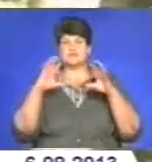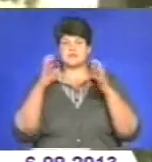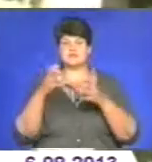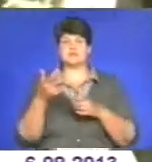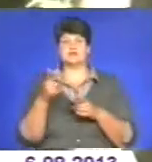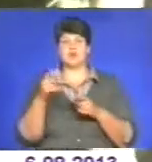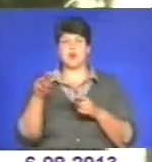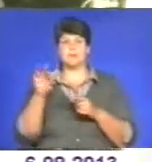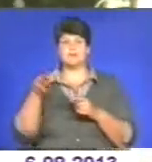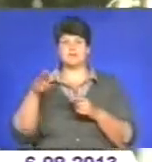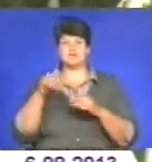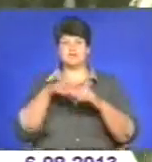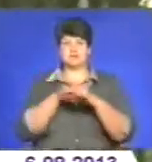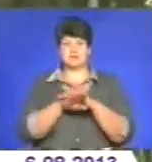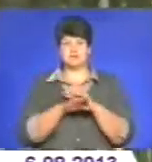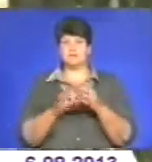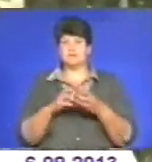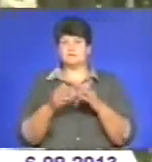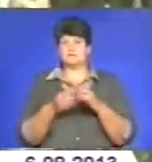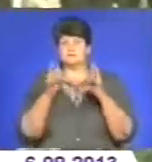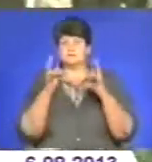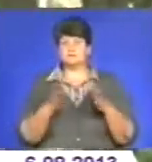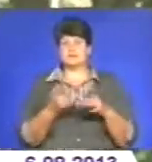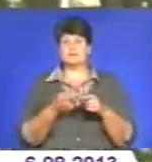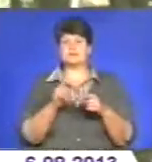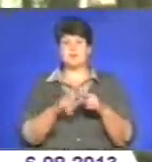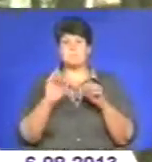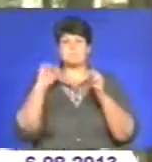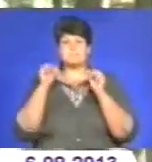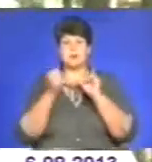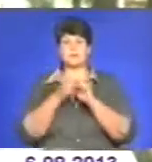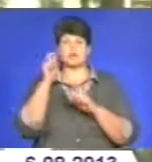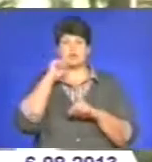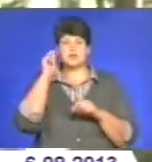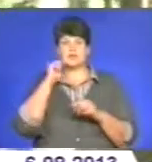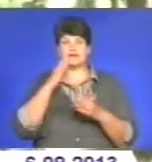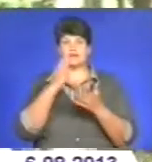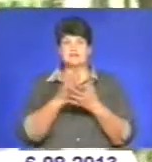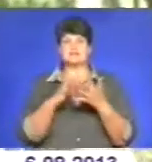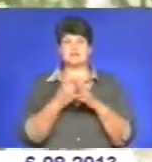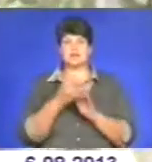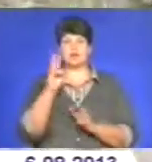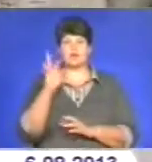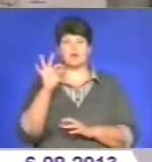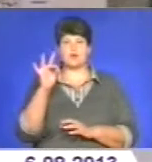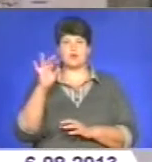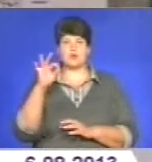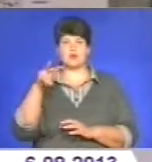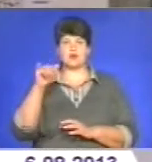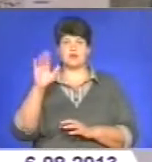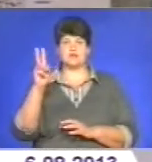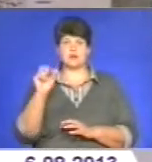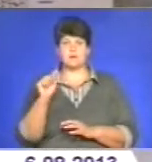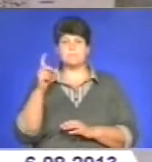Оптимістична у небезпеці. Ця унікальна природна пам'ятка України розташована у селі Королівка Борщівського району.